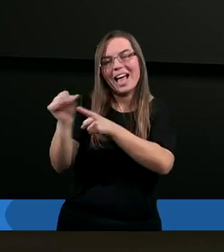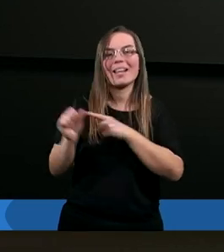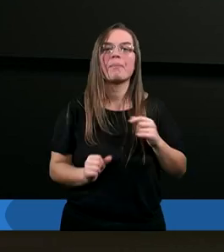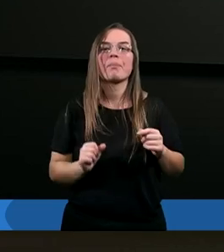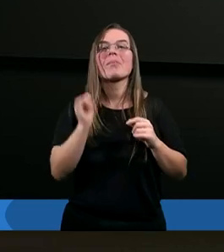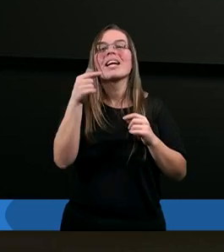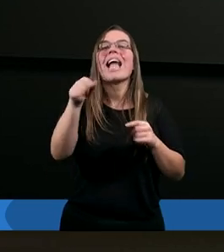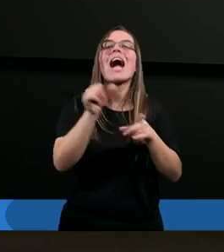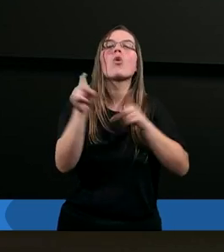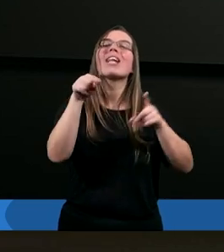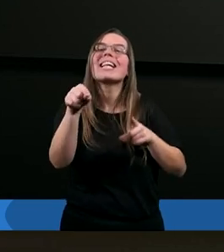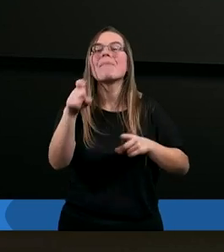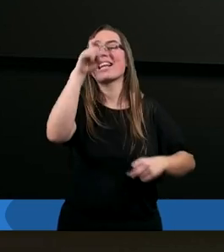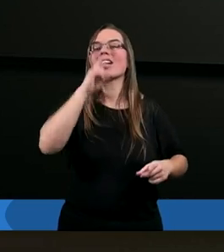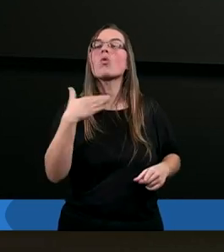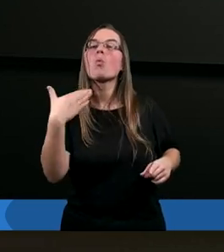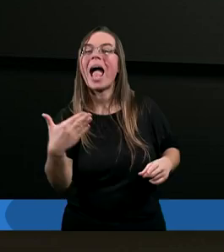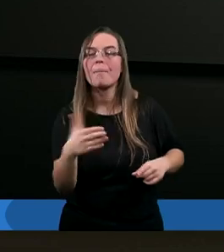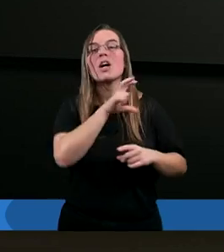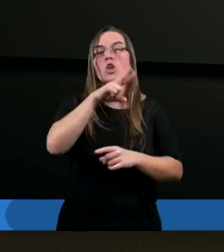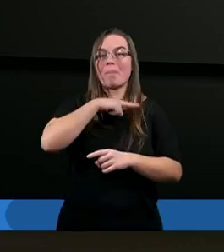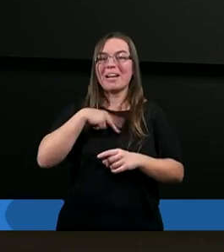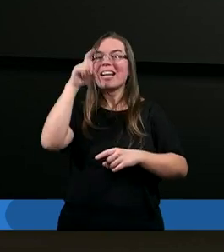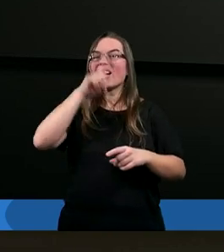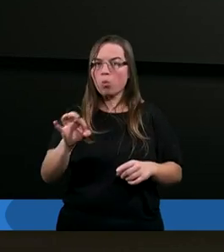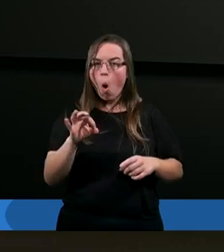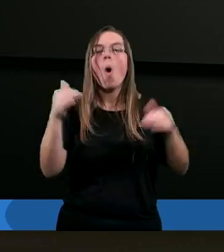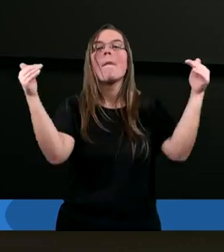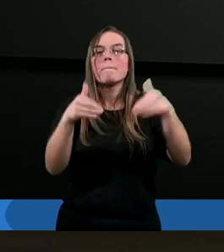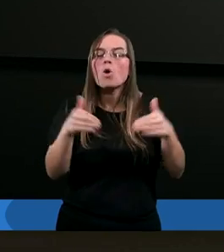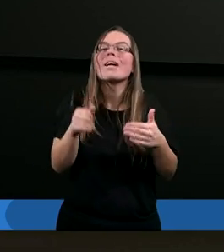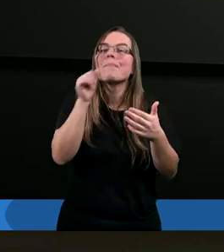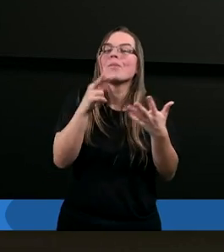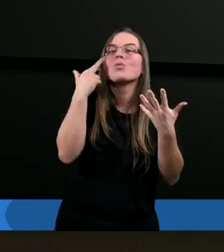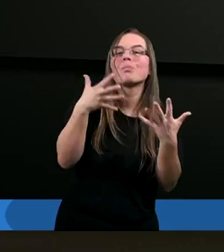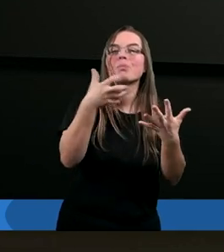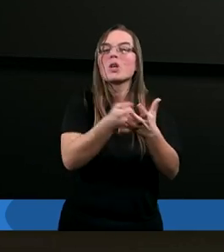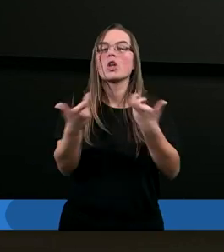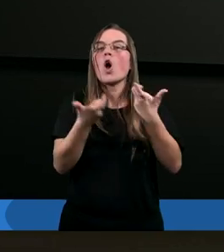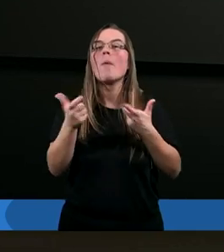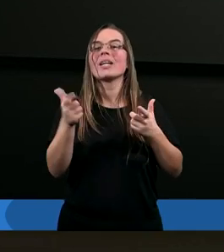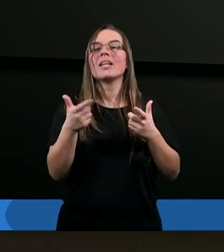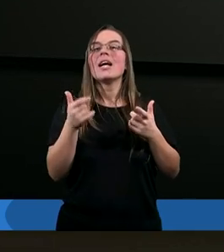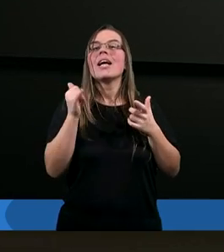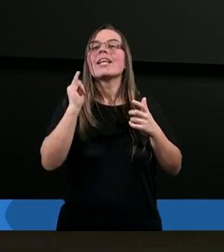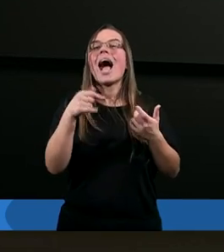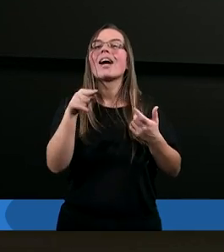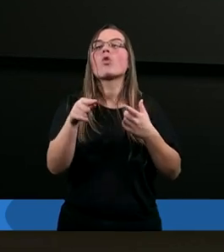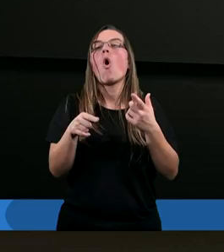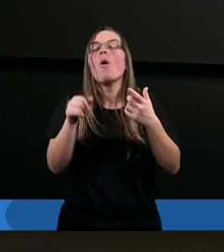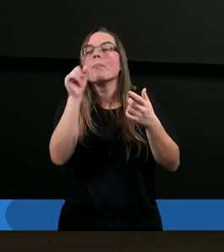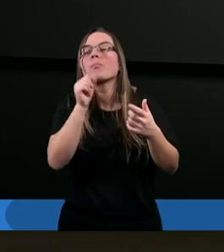Jak to jest z tym złem? Czy my możemy zło zrozumieć? jest taki bardzo ciekawy cytat, w tym miejscu bym chciał,